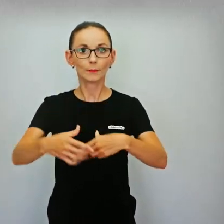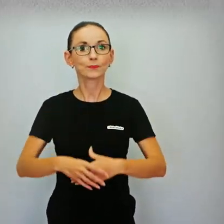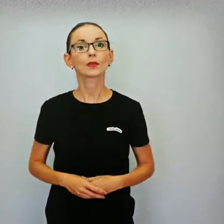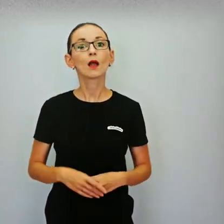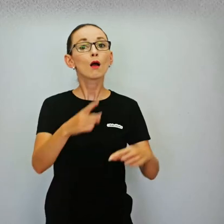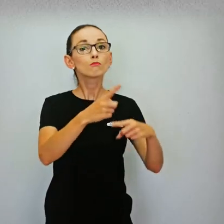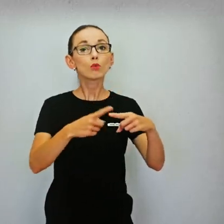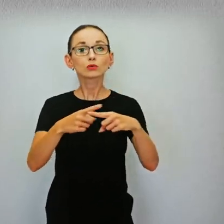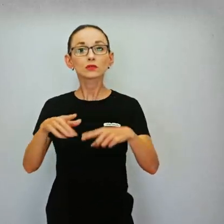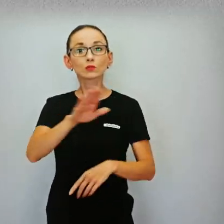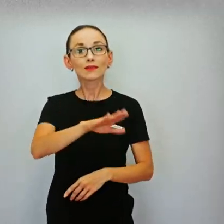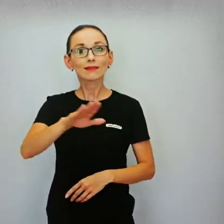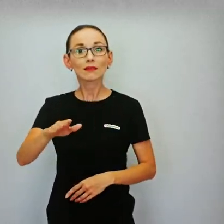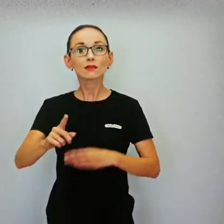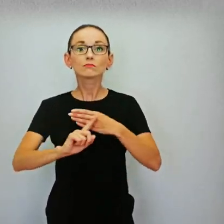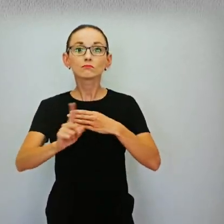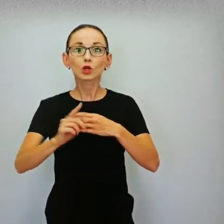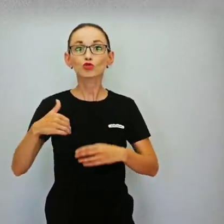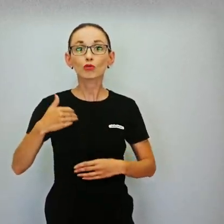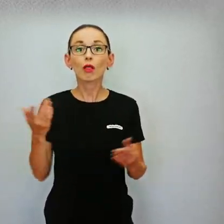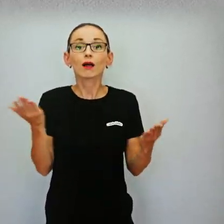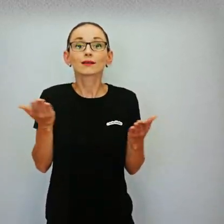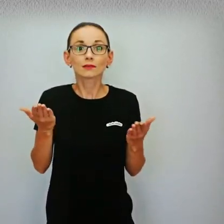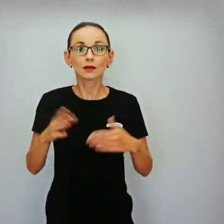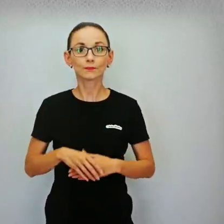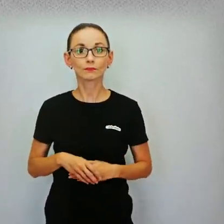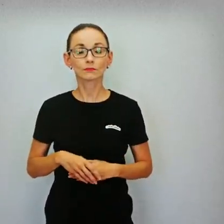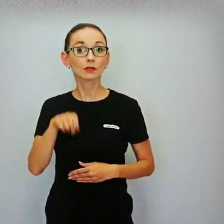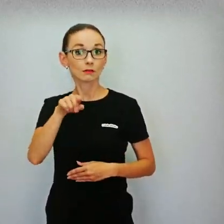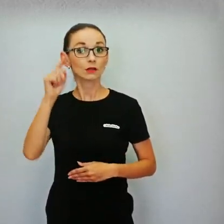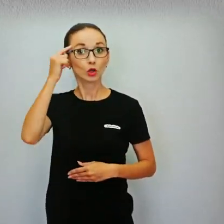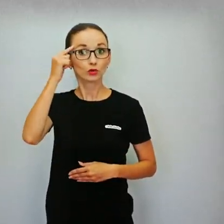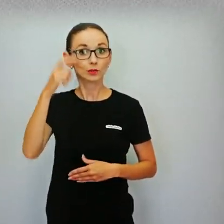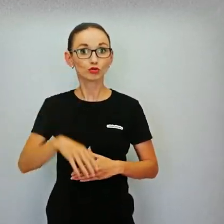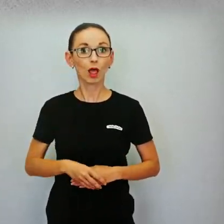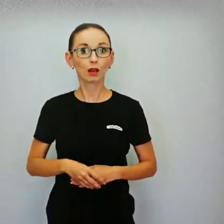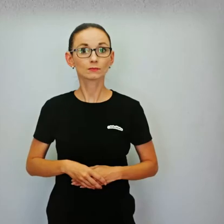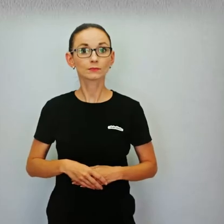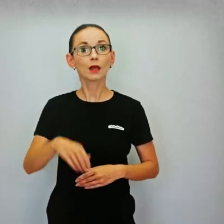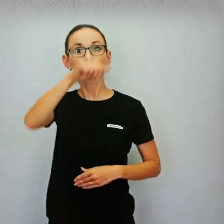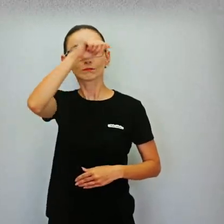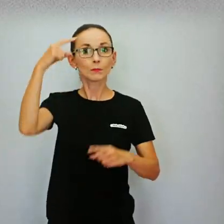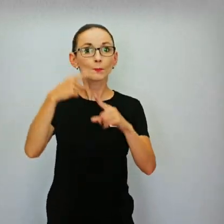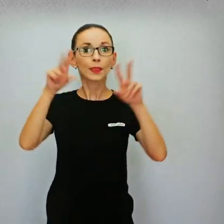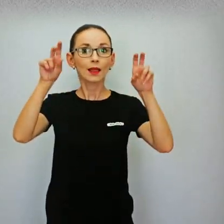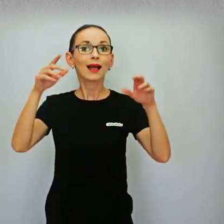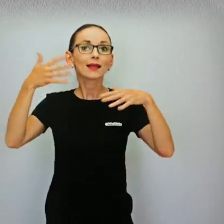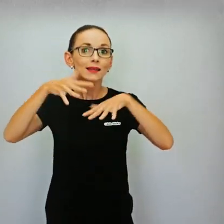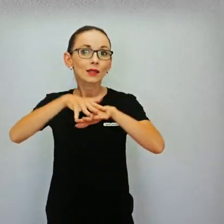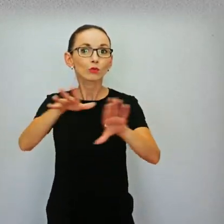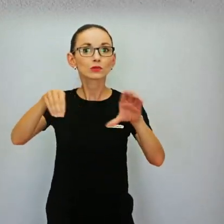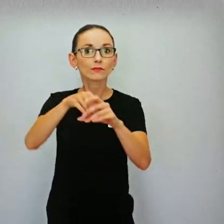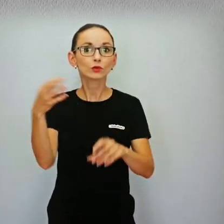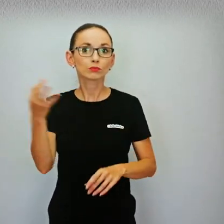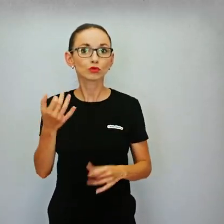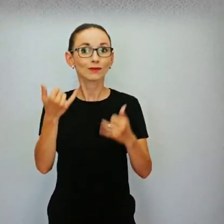Uvažovali ste niekedy nad tým, do akých spôl chodia zdravotne znevýhodené deti? A čo je to vlastne tá inklúzia?